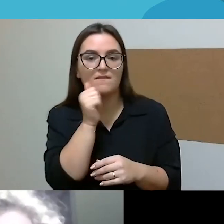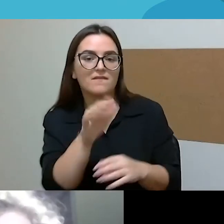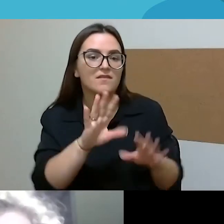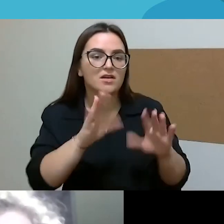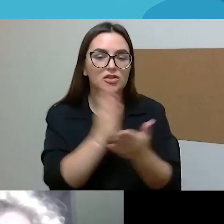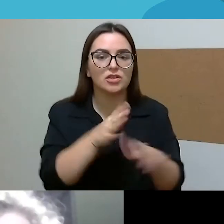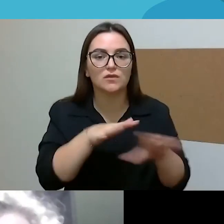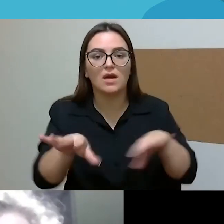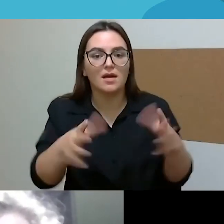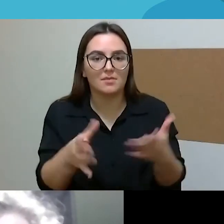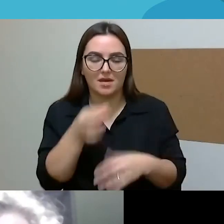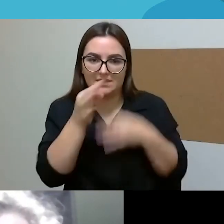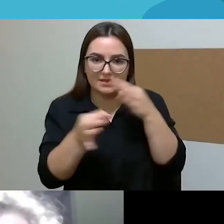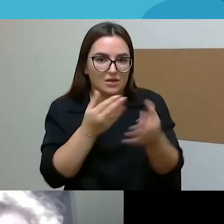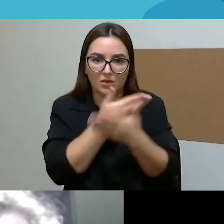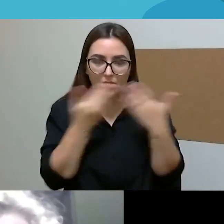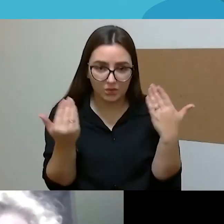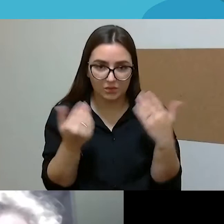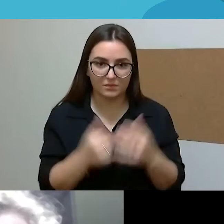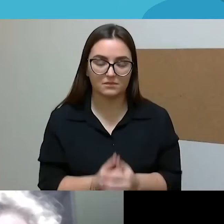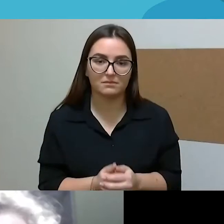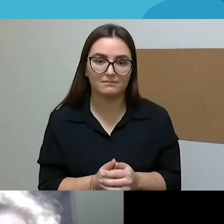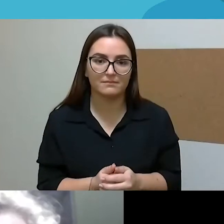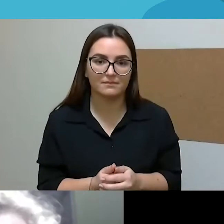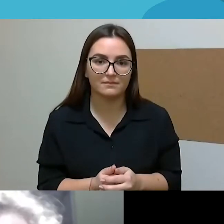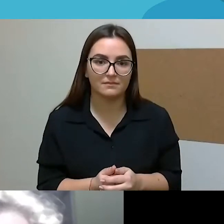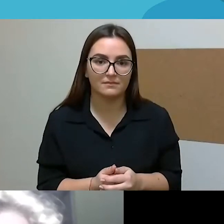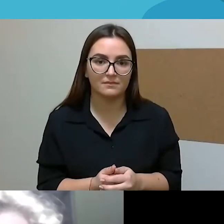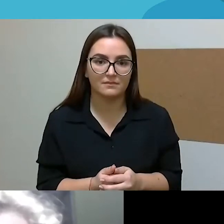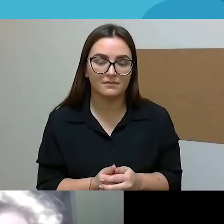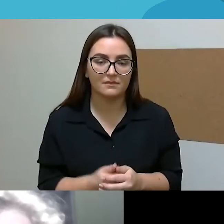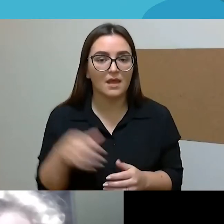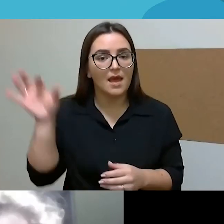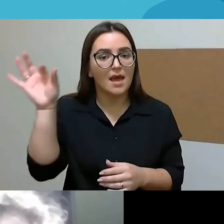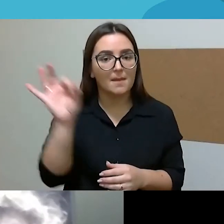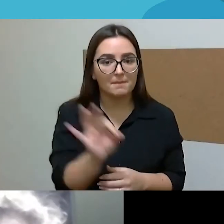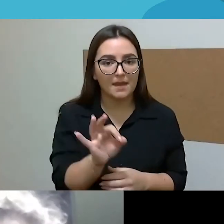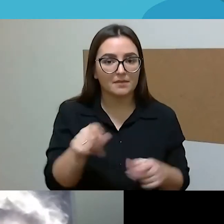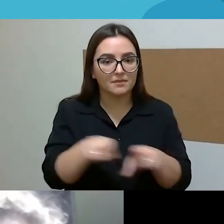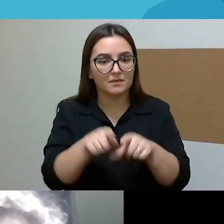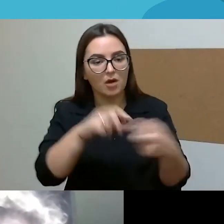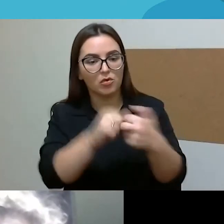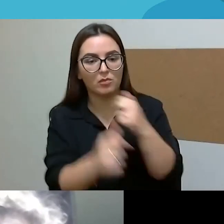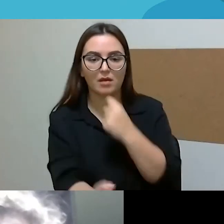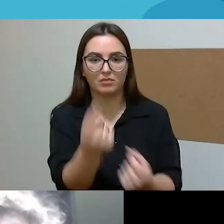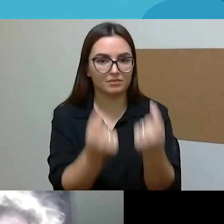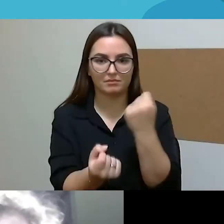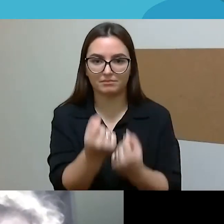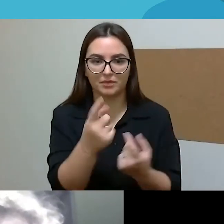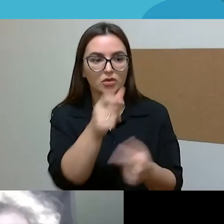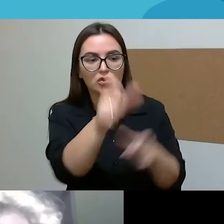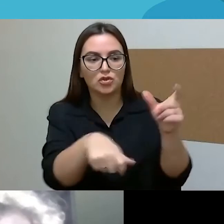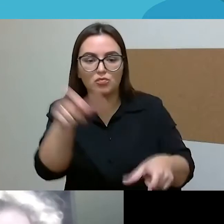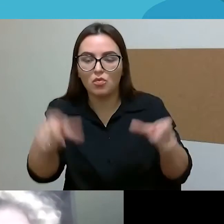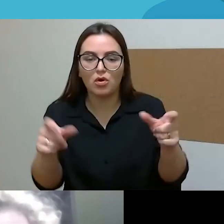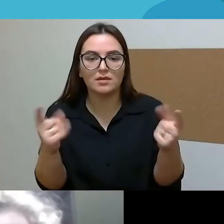Ir man atrodo dėl to mes dažnai nepamatom tų iššūkių suokiai žmonėmis susiduria. Ir